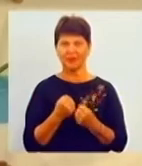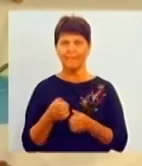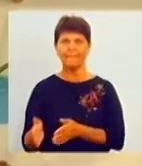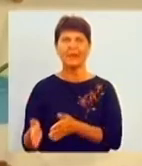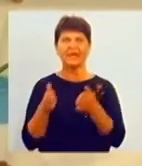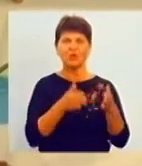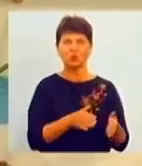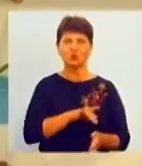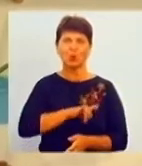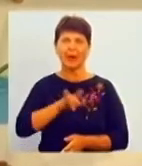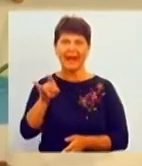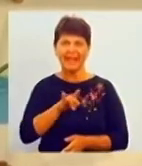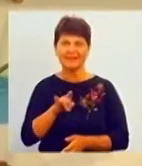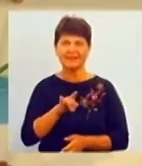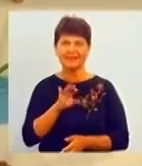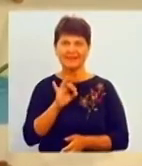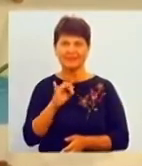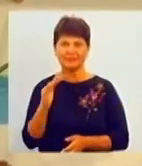та, наприклад,